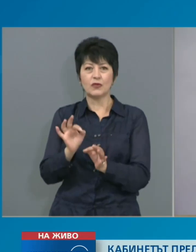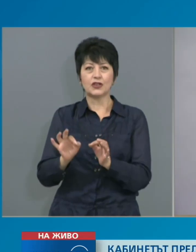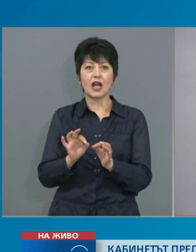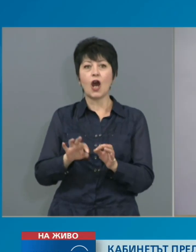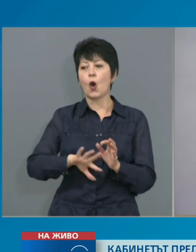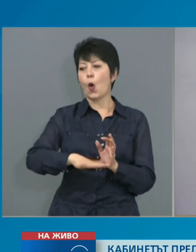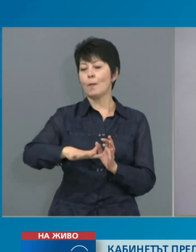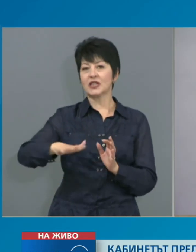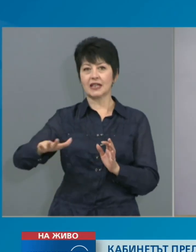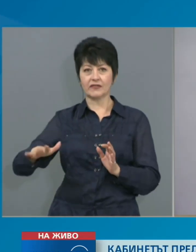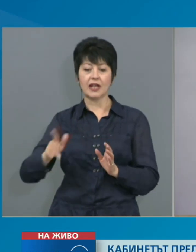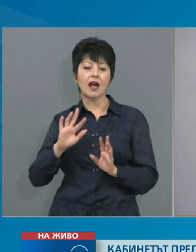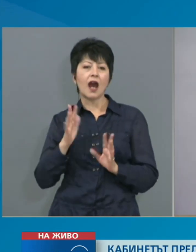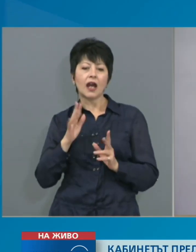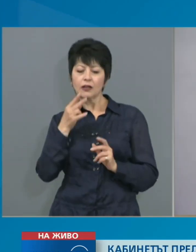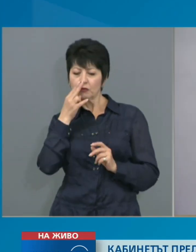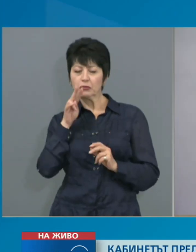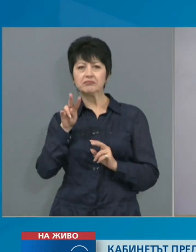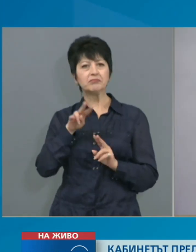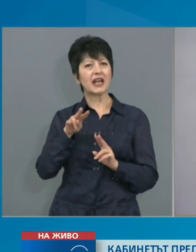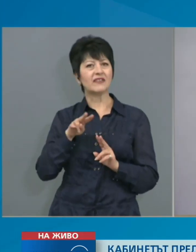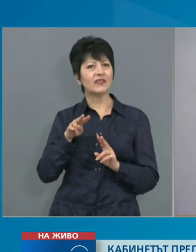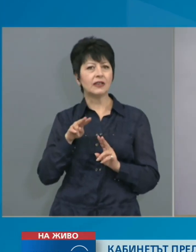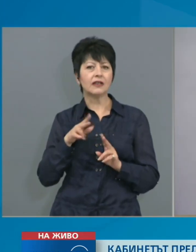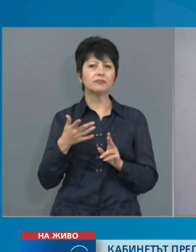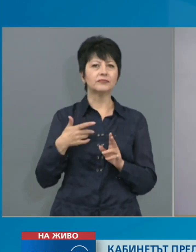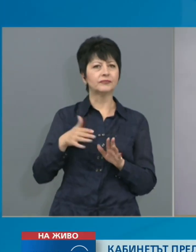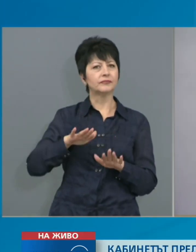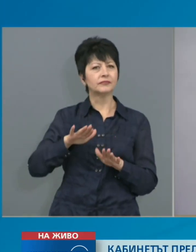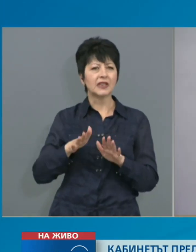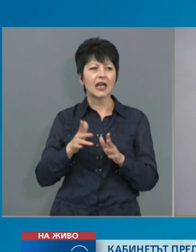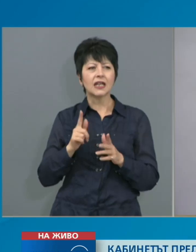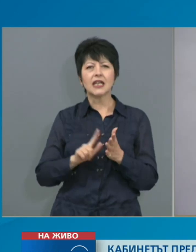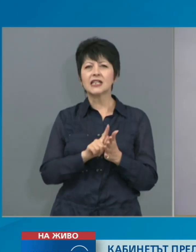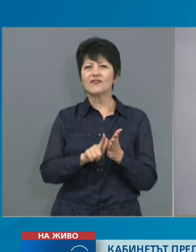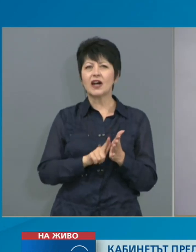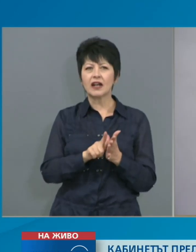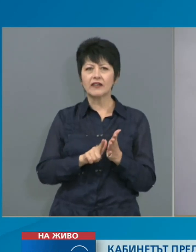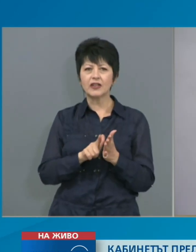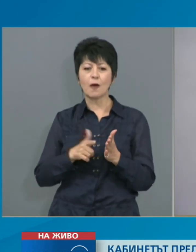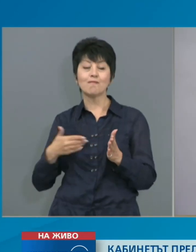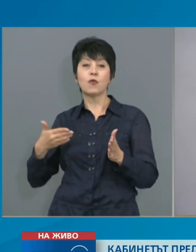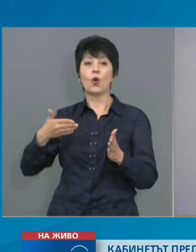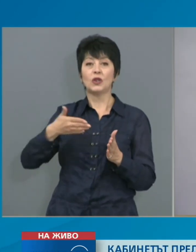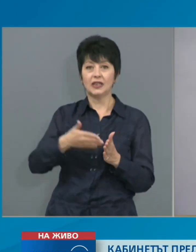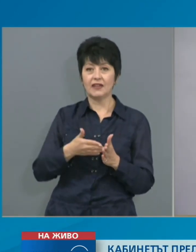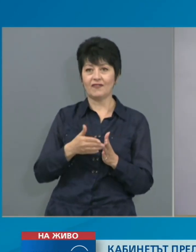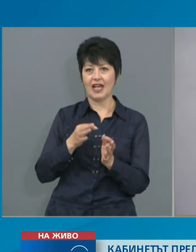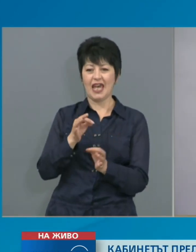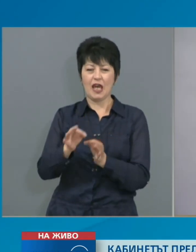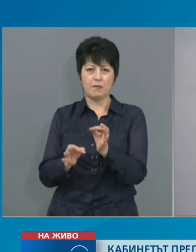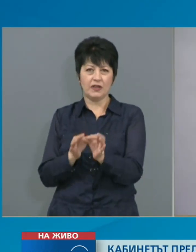като предвиди, разбира се, и съответните извънредни противоепидемични мерки на